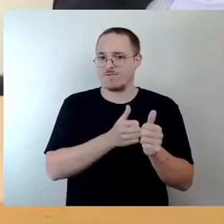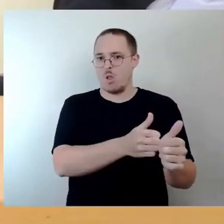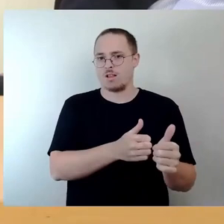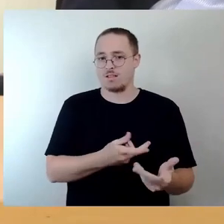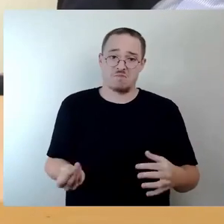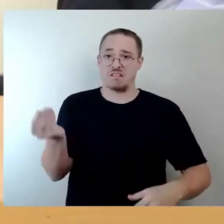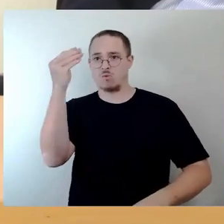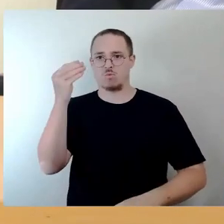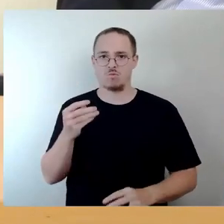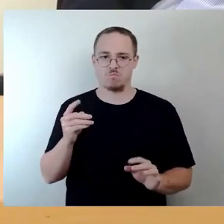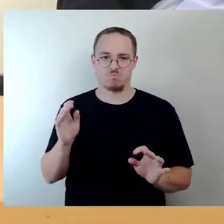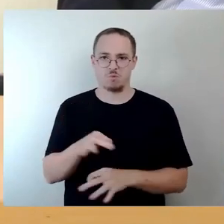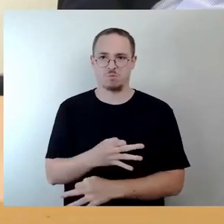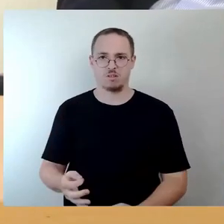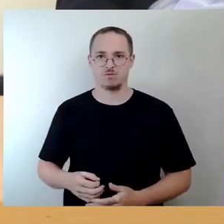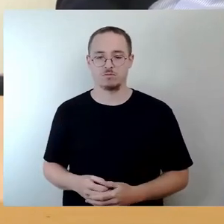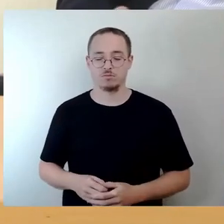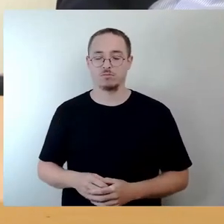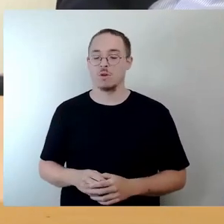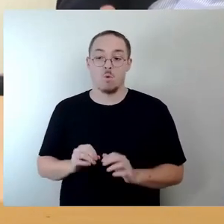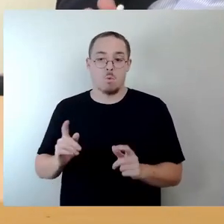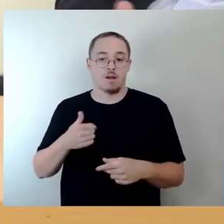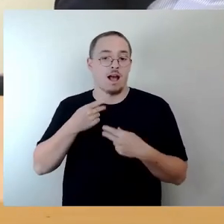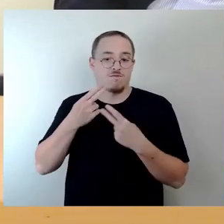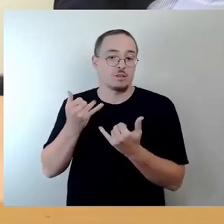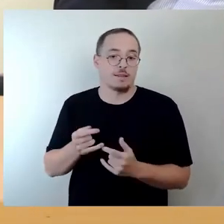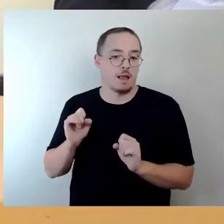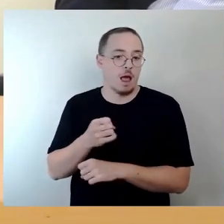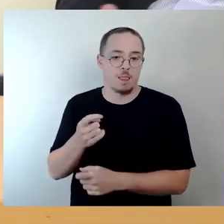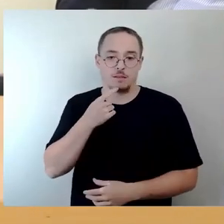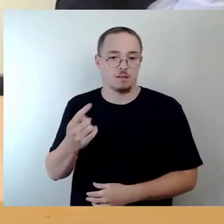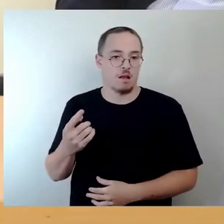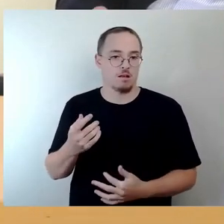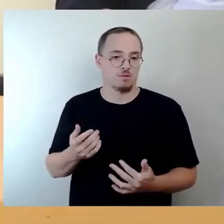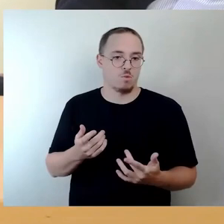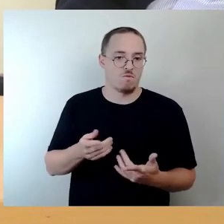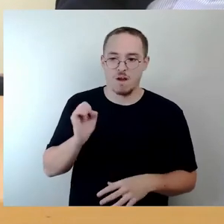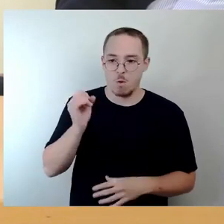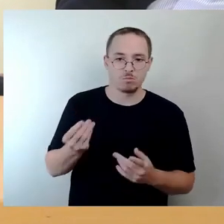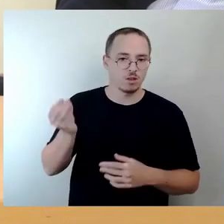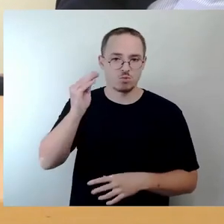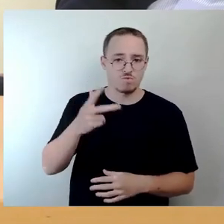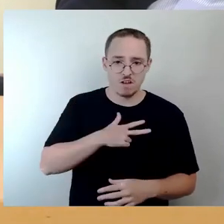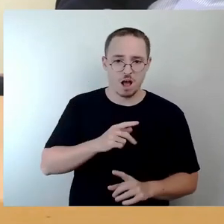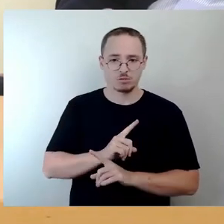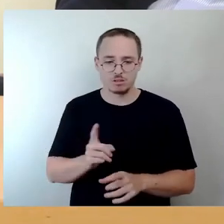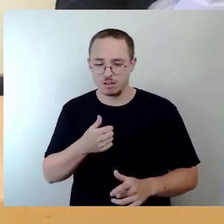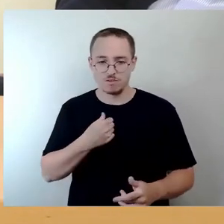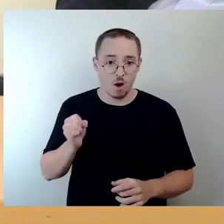jetzt echt die Aussage fähig, ob wir da drüber lagen oder was der Grund dafür war. Das würde man noch mal schriftlich nachreichen. Danke.